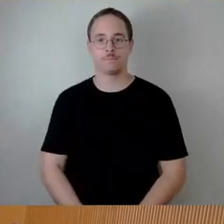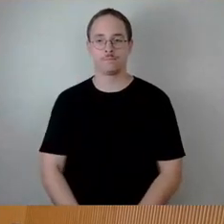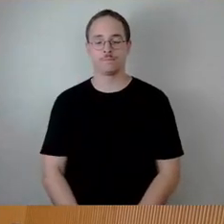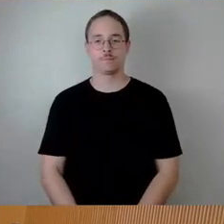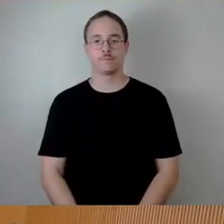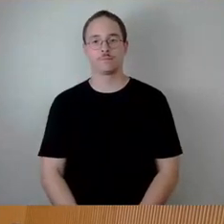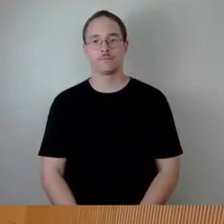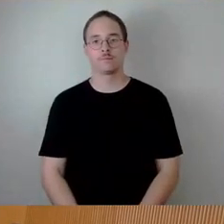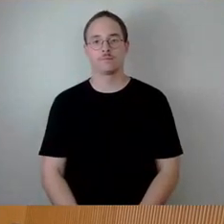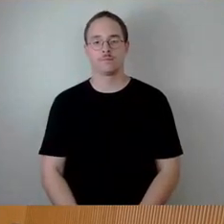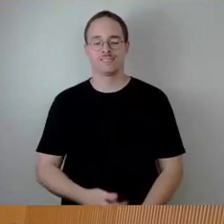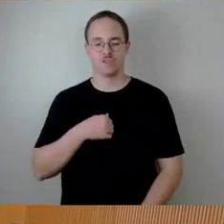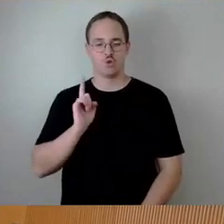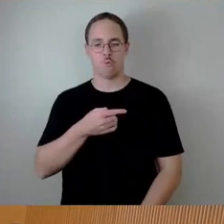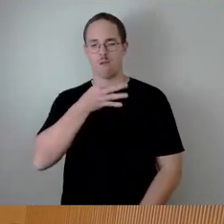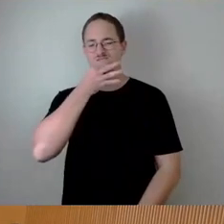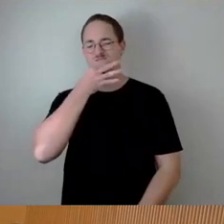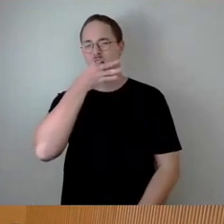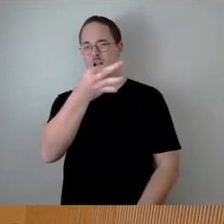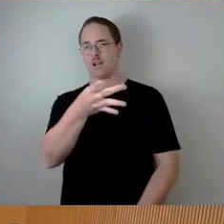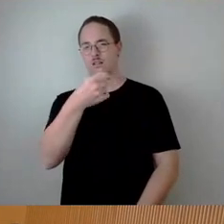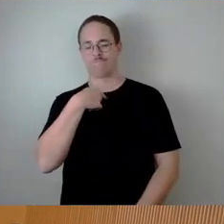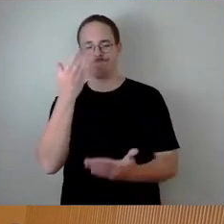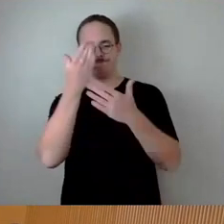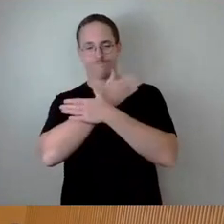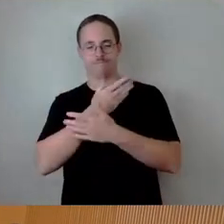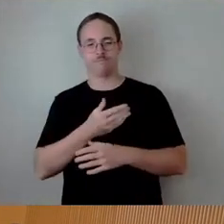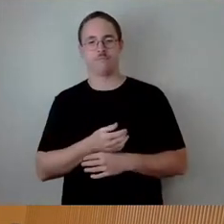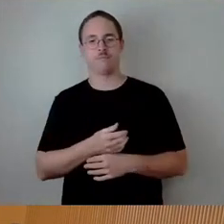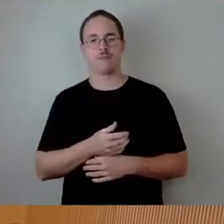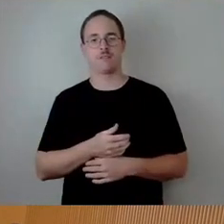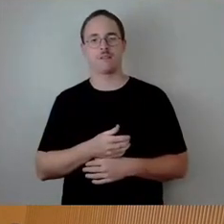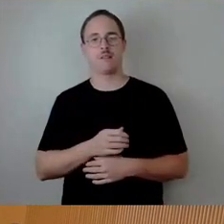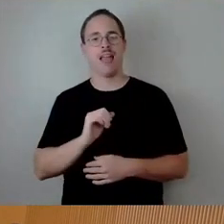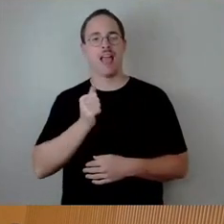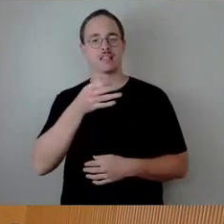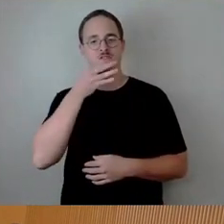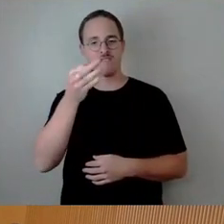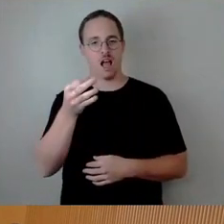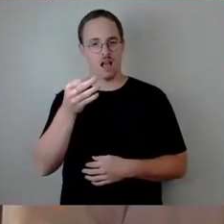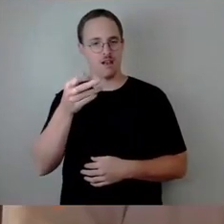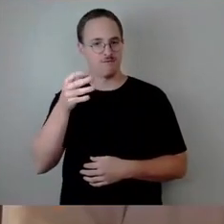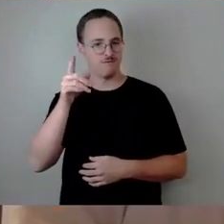Ich muss nochmal nachfragen. Die Antwort auf die erste Frage von Frau Walter hat mich nicht so richtig